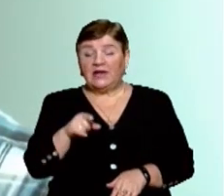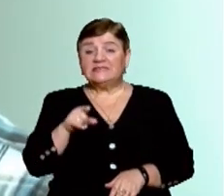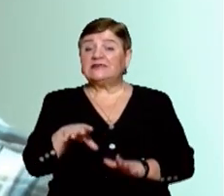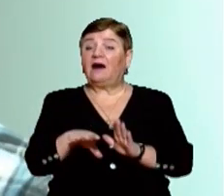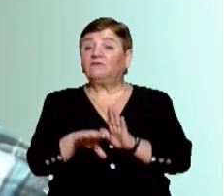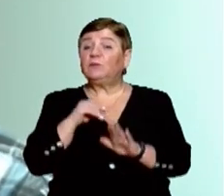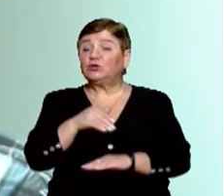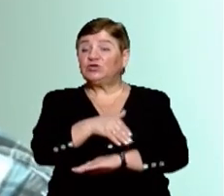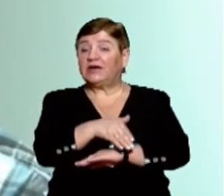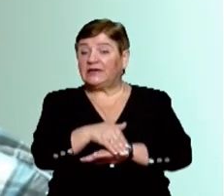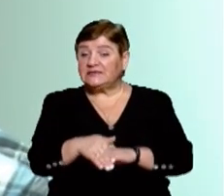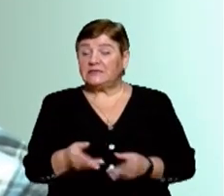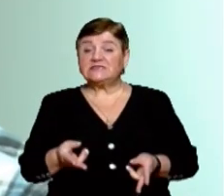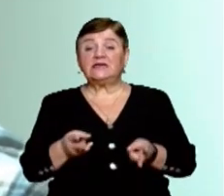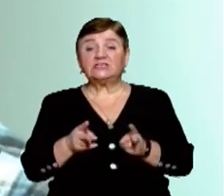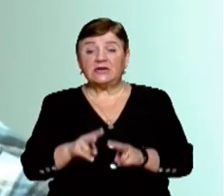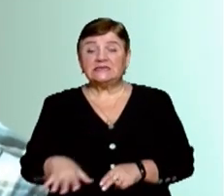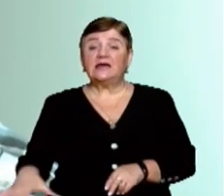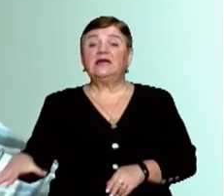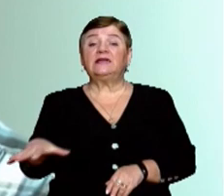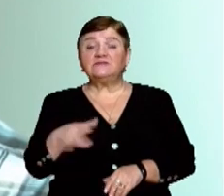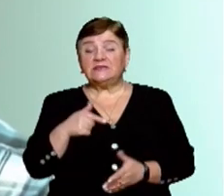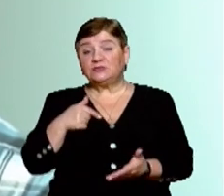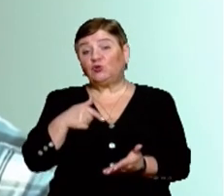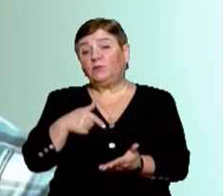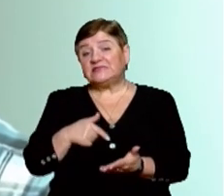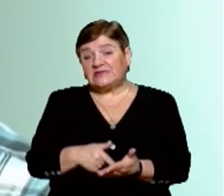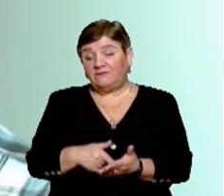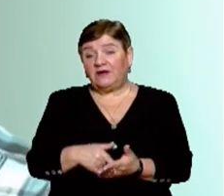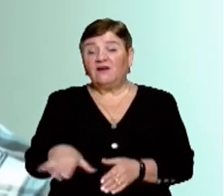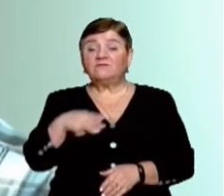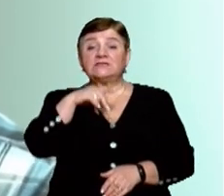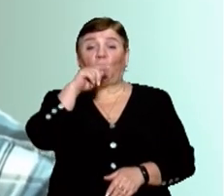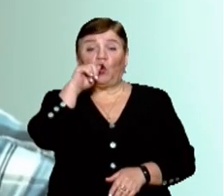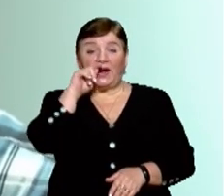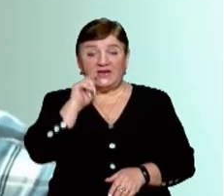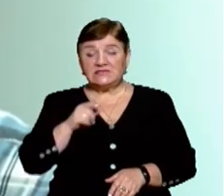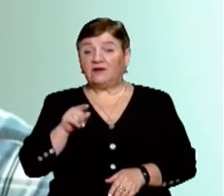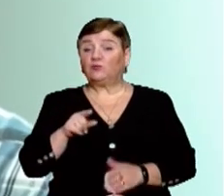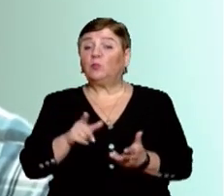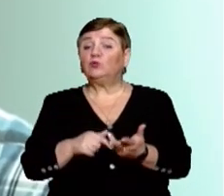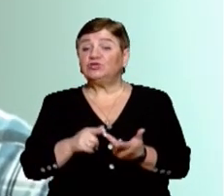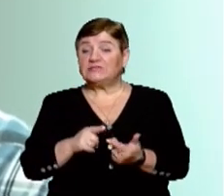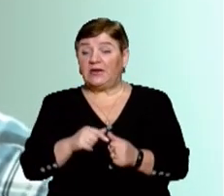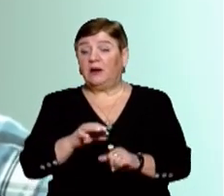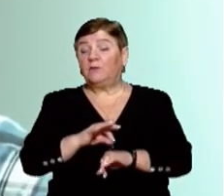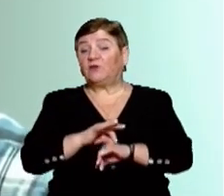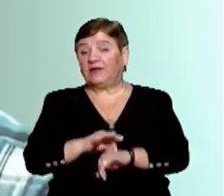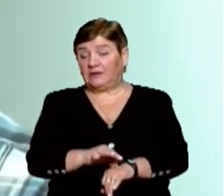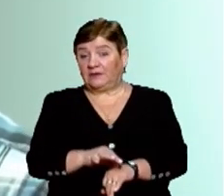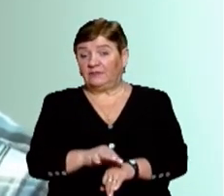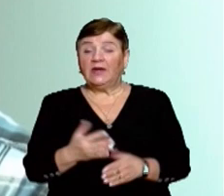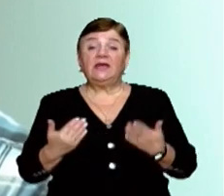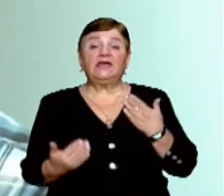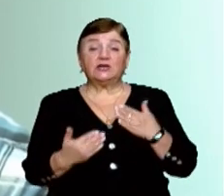адреса залишається за виборцем на всі вибори, що місцеві, що всі українські, в тому числі і проведення референдумів.